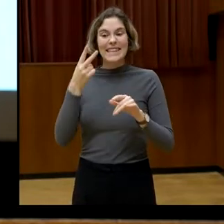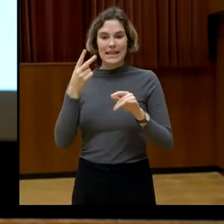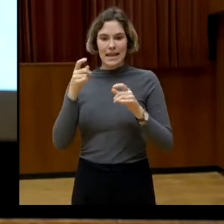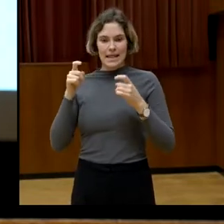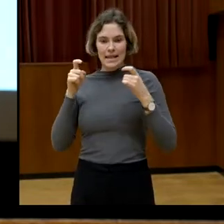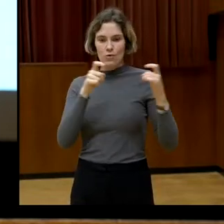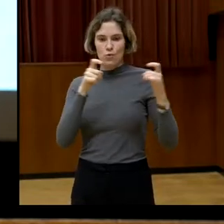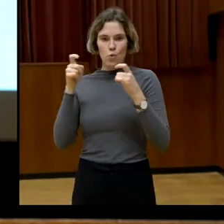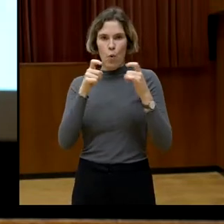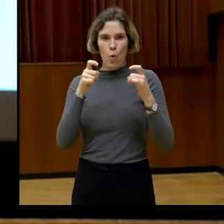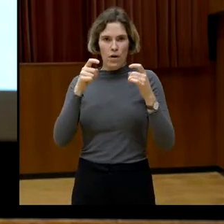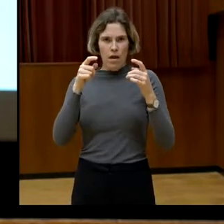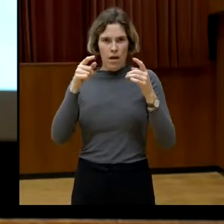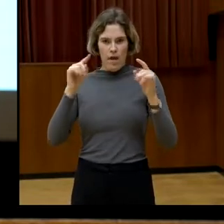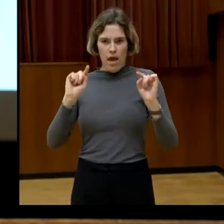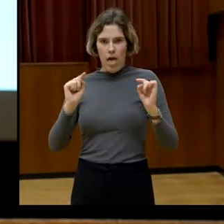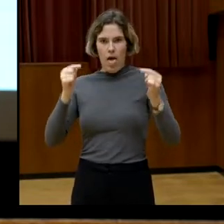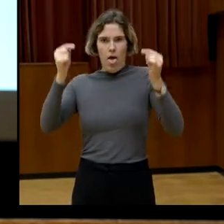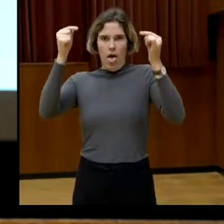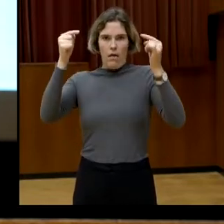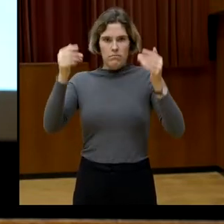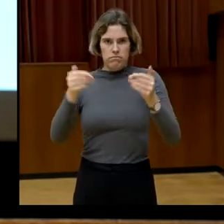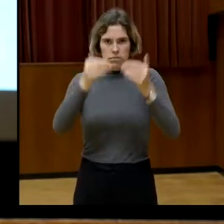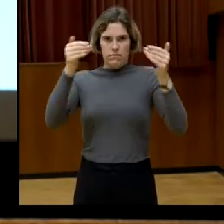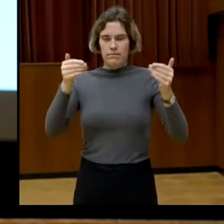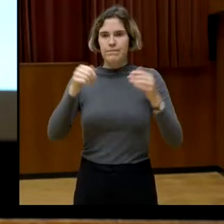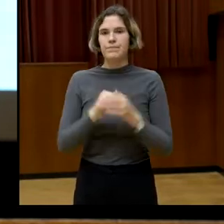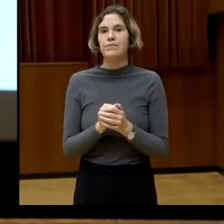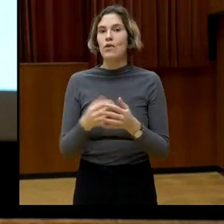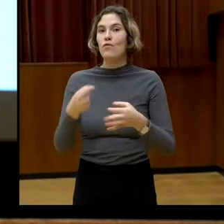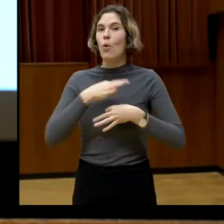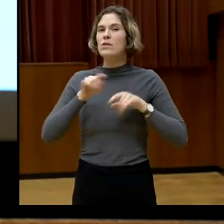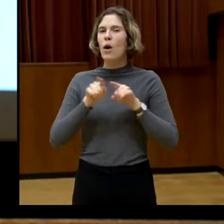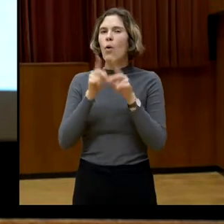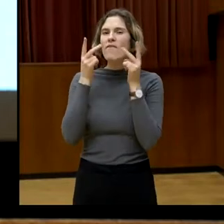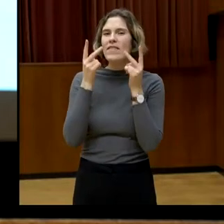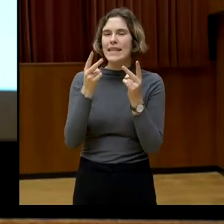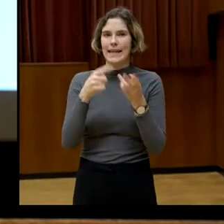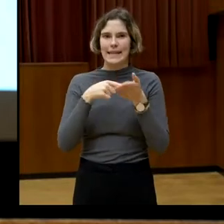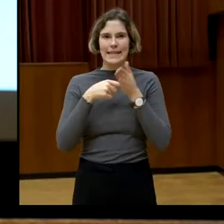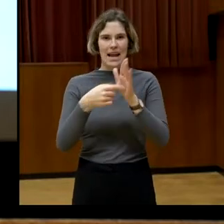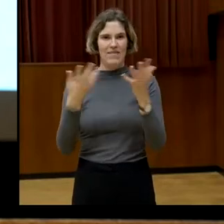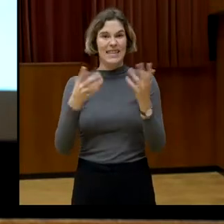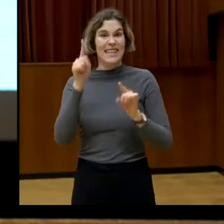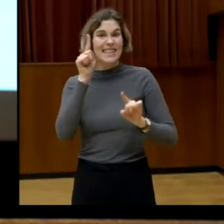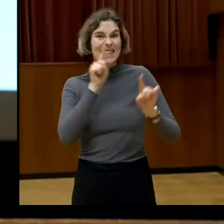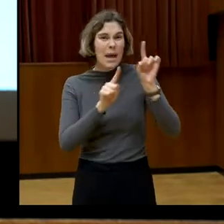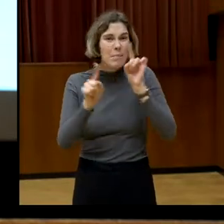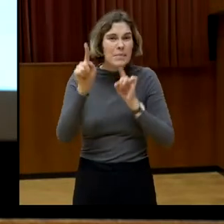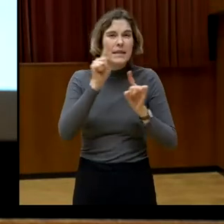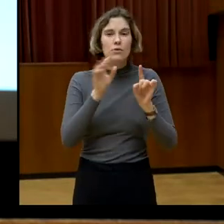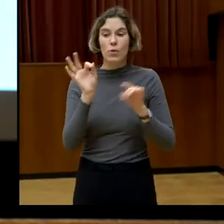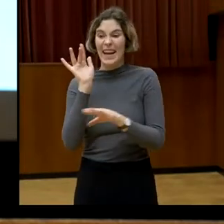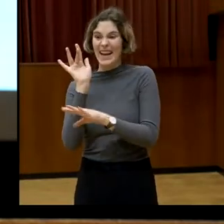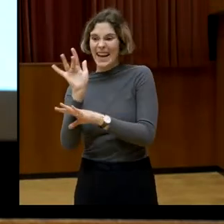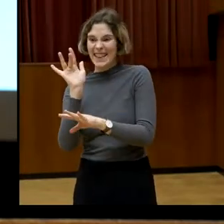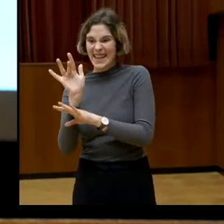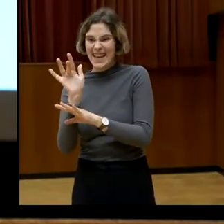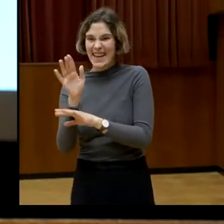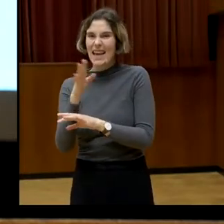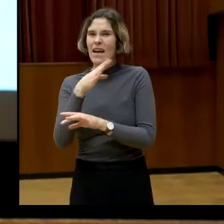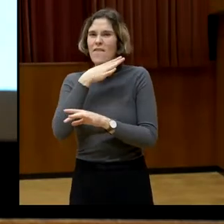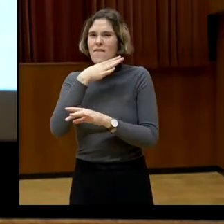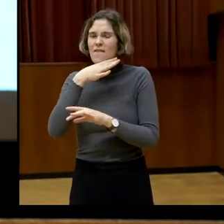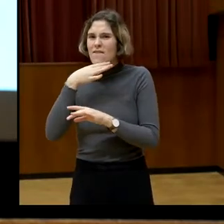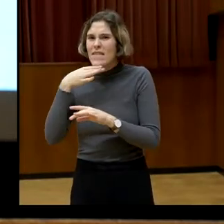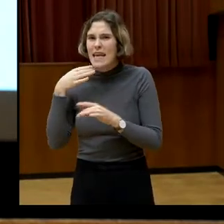gegeben hat. Was uns wichtig war hervorzuheben, war, dass eben Skepsis und Kritik in ganz vielen Fällen ausgewählte Bereiche